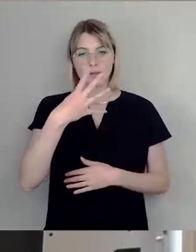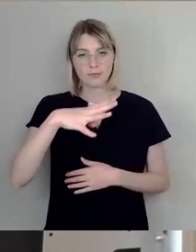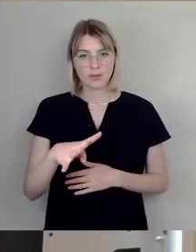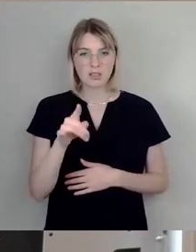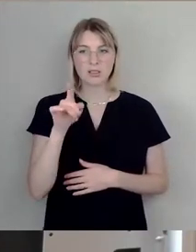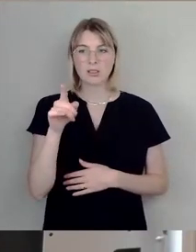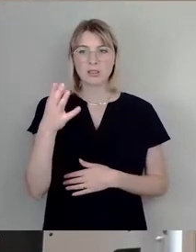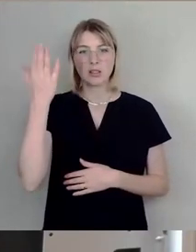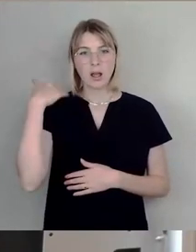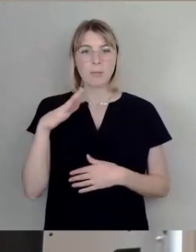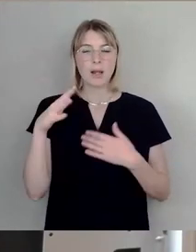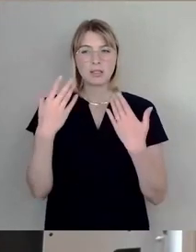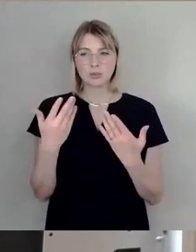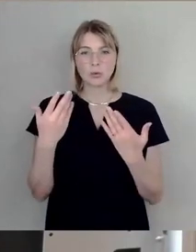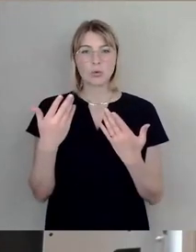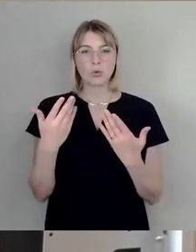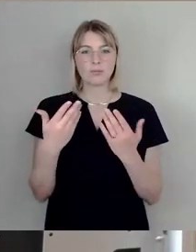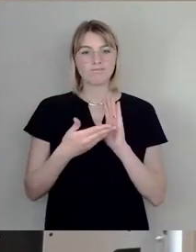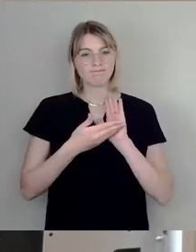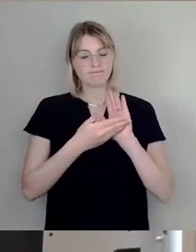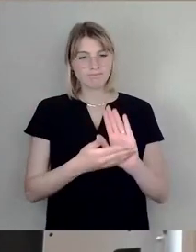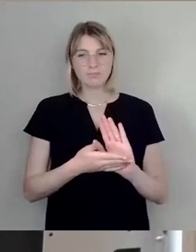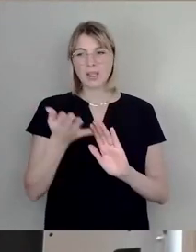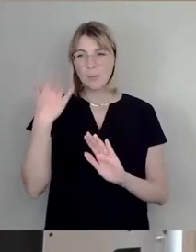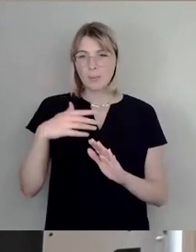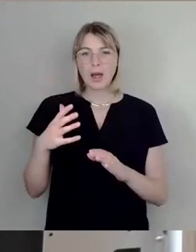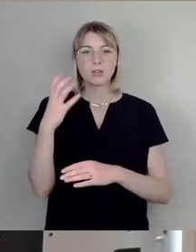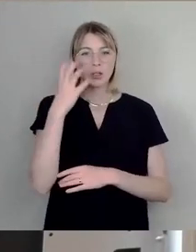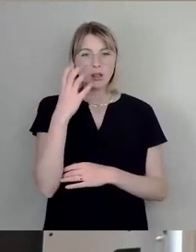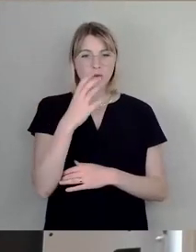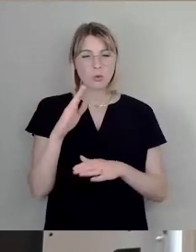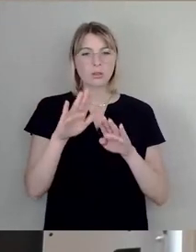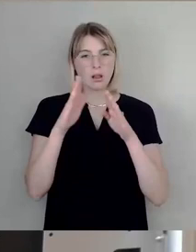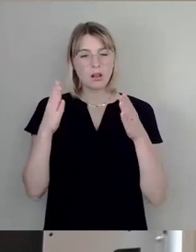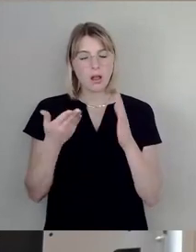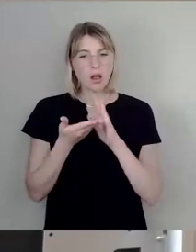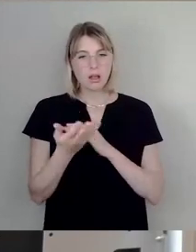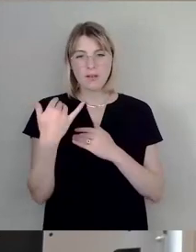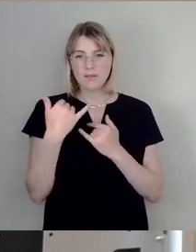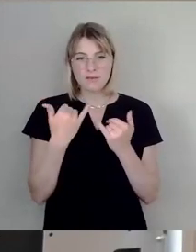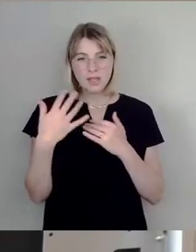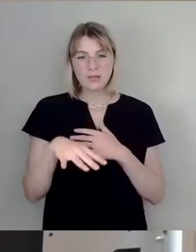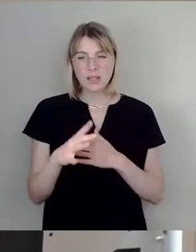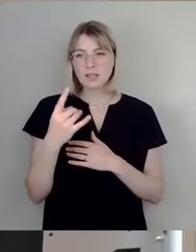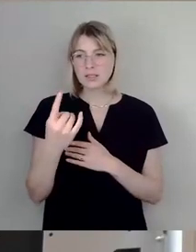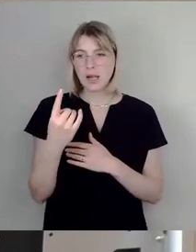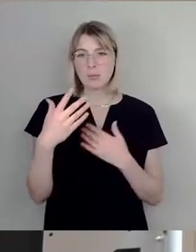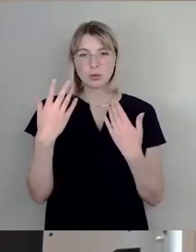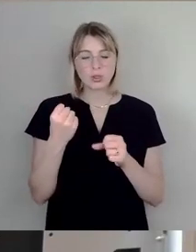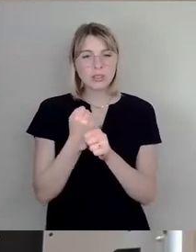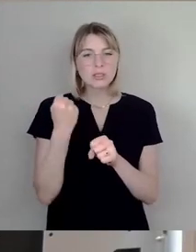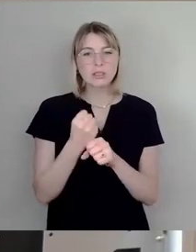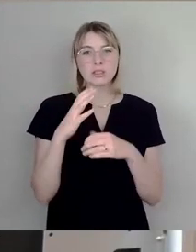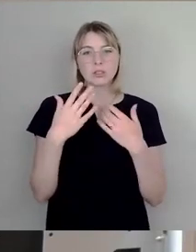in den Konzentrationslagern dargestellt. Sie hat sich dort etwas von der Seele gemalt und gearbeitet, was wirklich